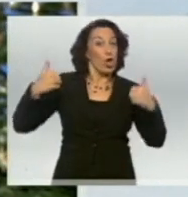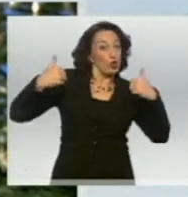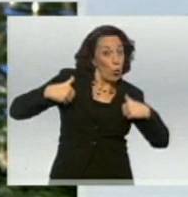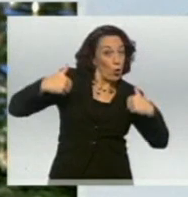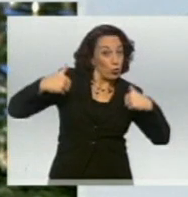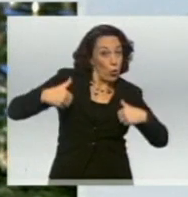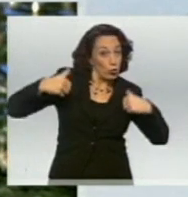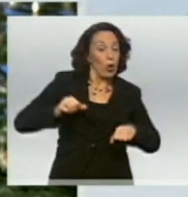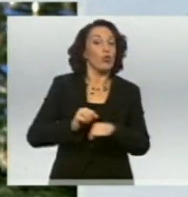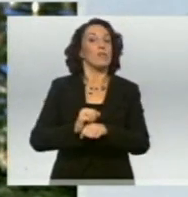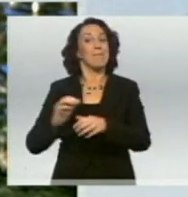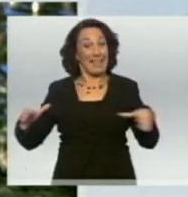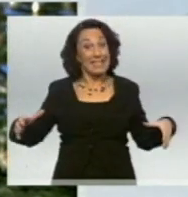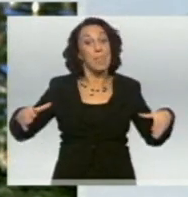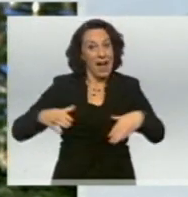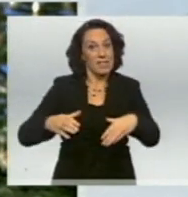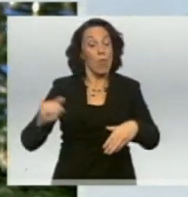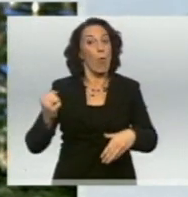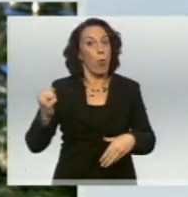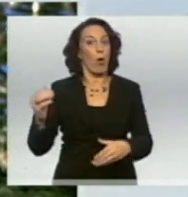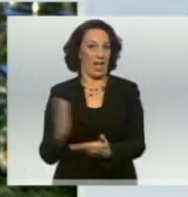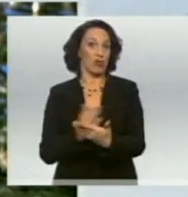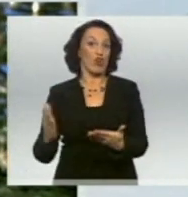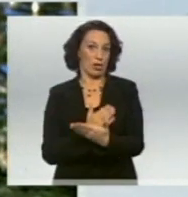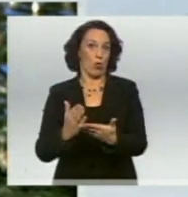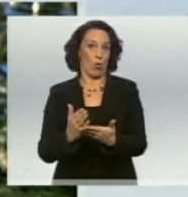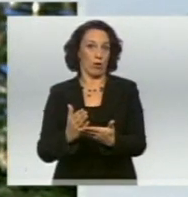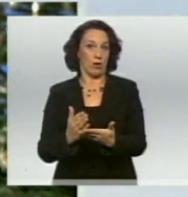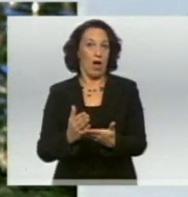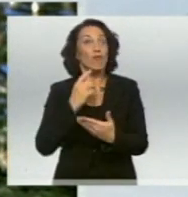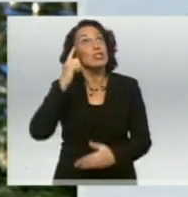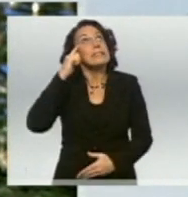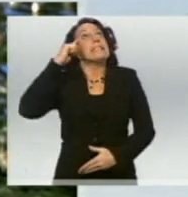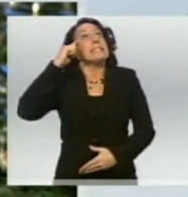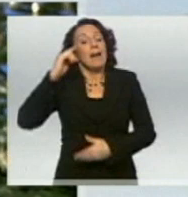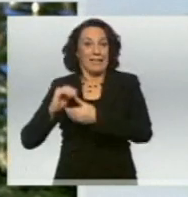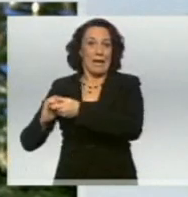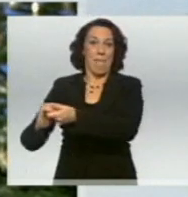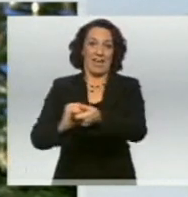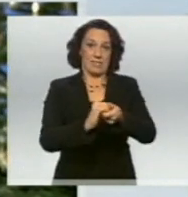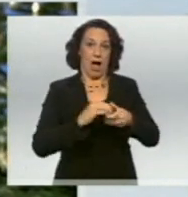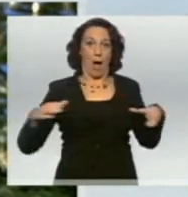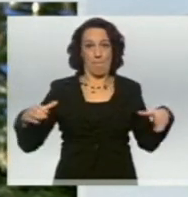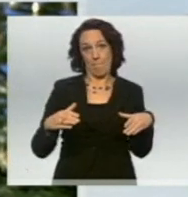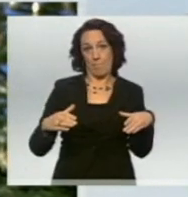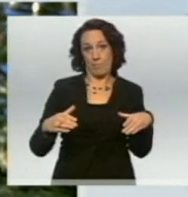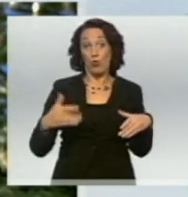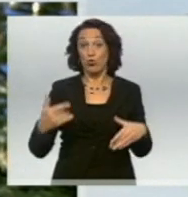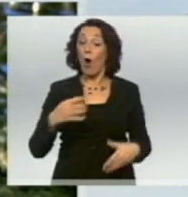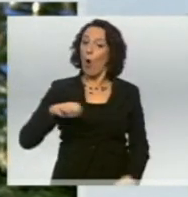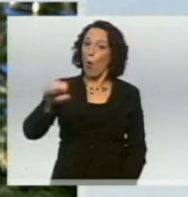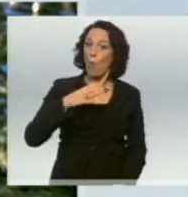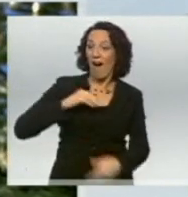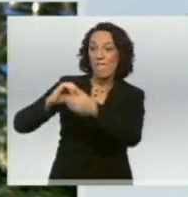weitreichende Entscheidungen getroffen. In diesem Geist der Gemeinsamkeit wird es auch mit unseren Freunden in